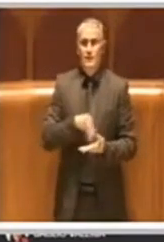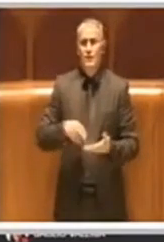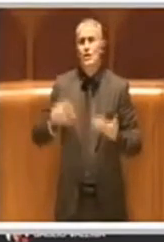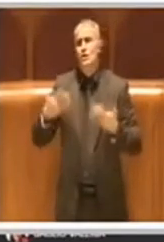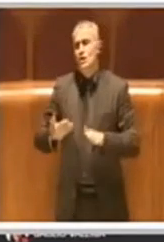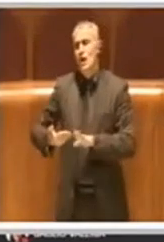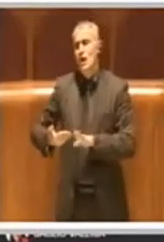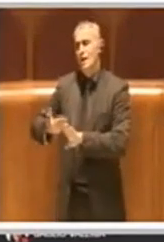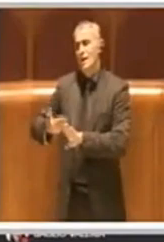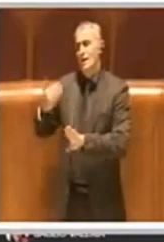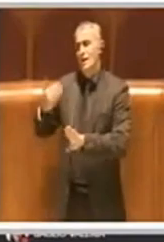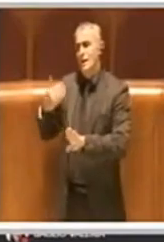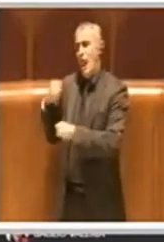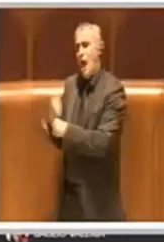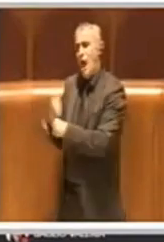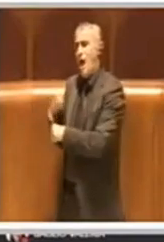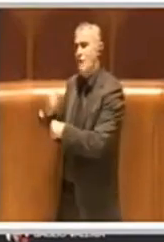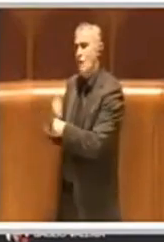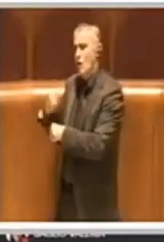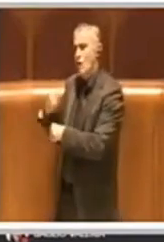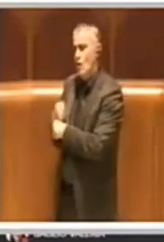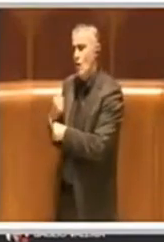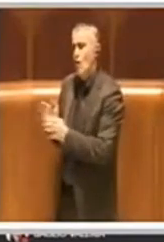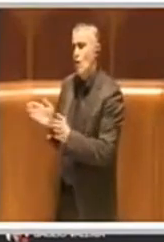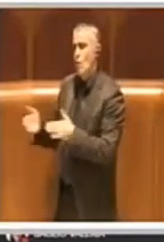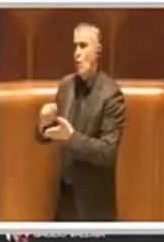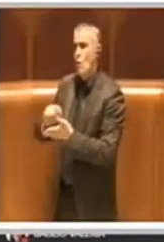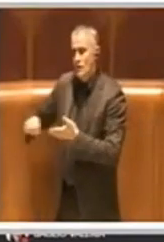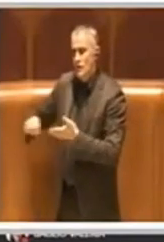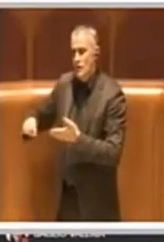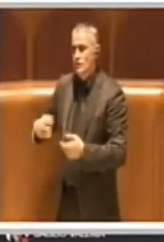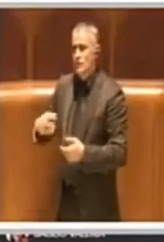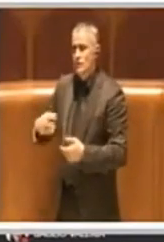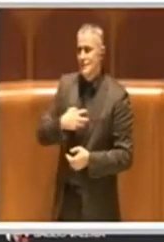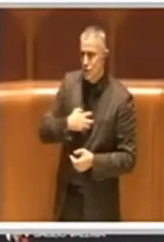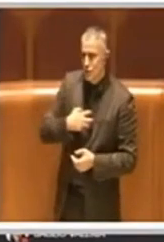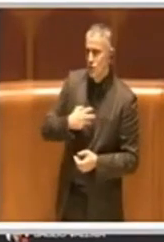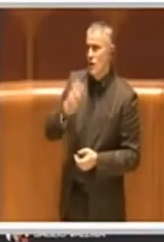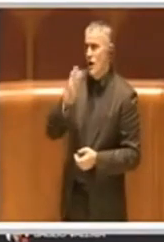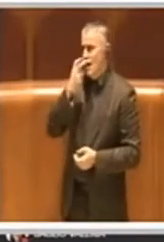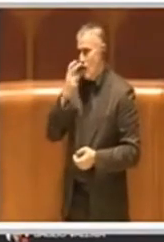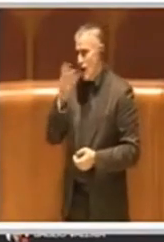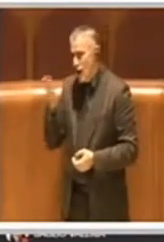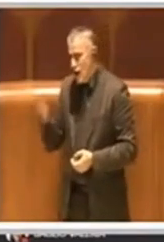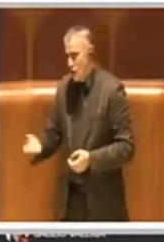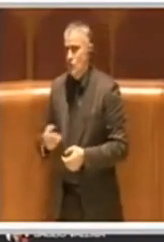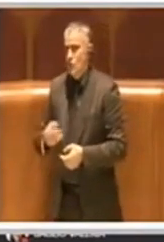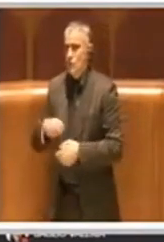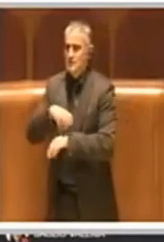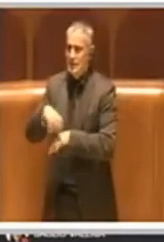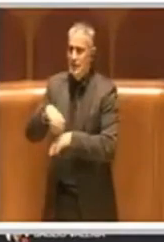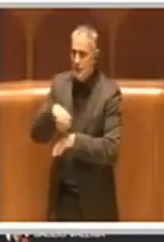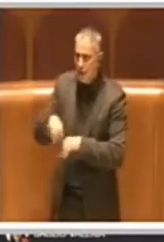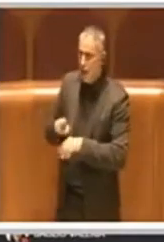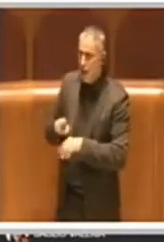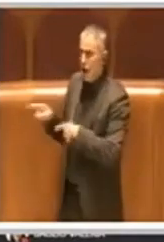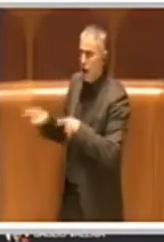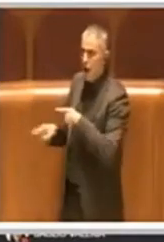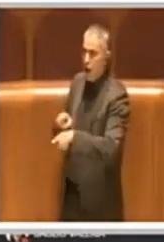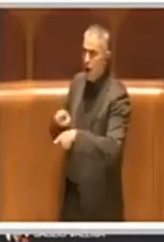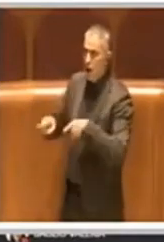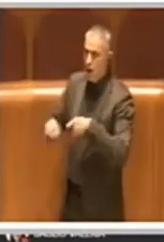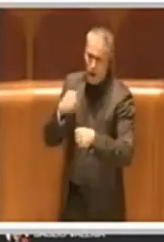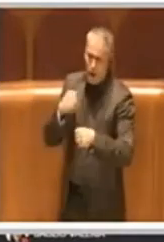già un grandissimo lavoro svolto dagli uffici, dagli assessorati, dall'avvocatura, dal segretariato e